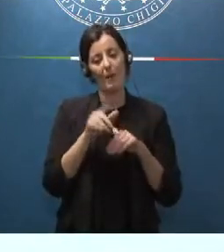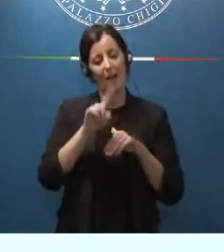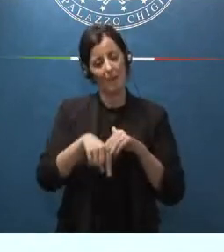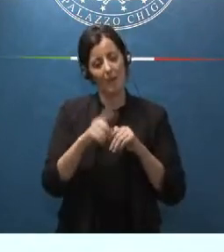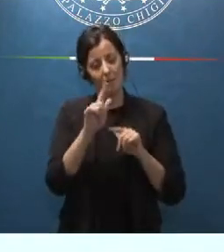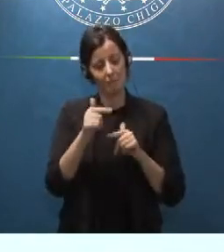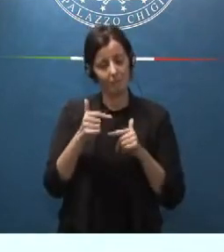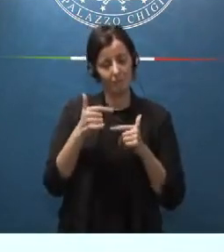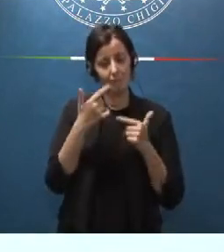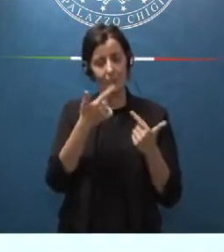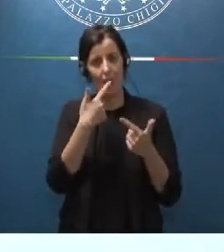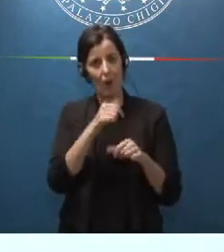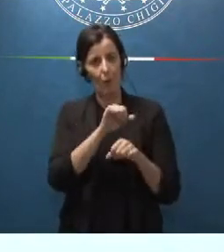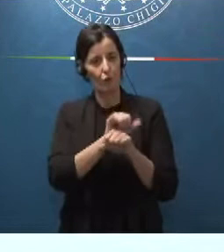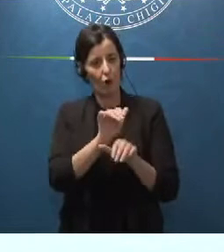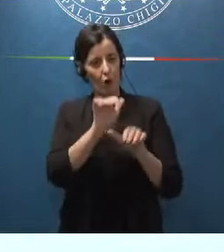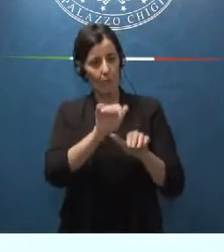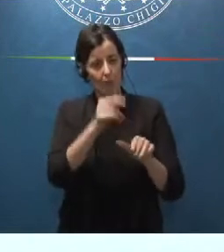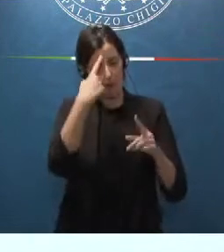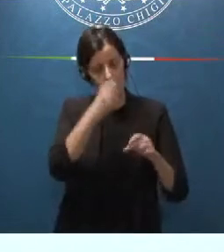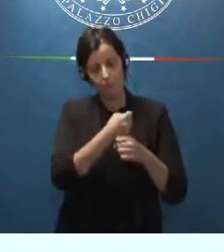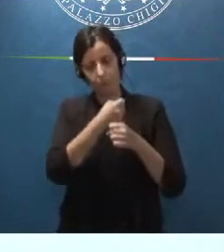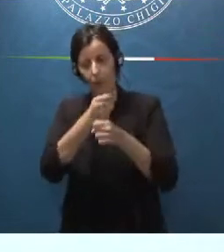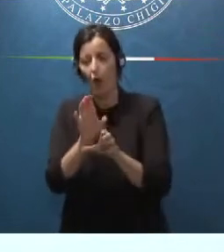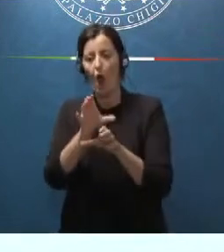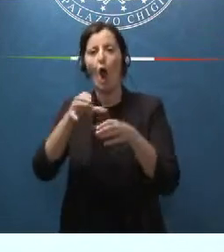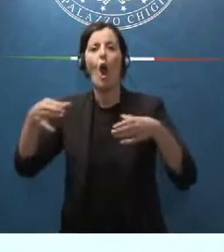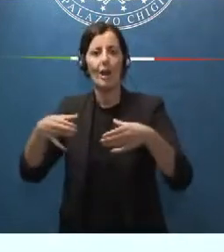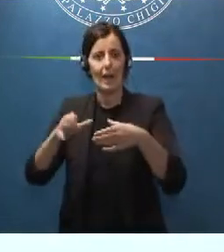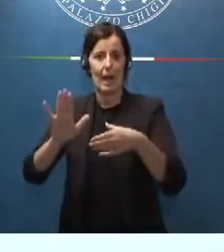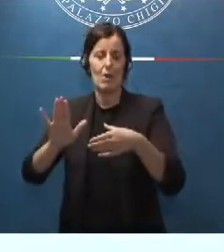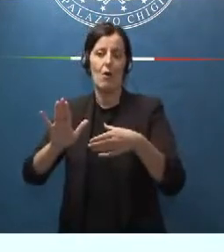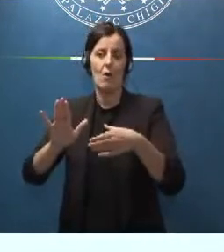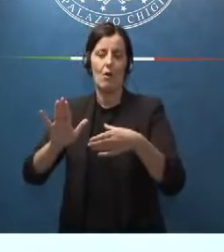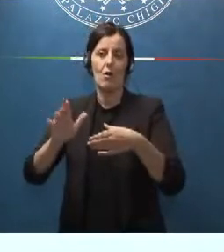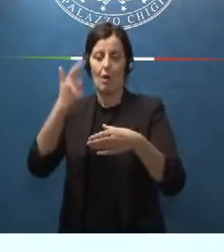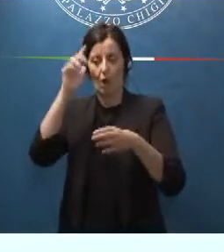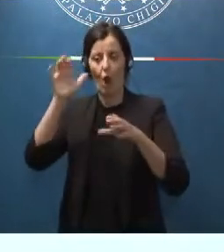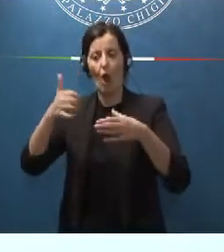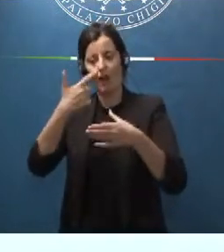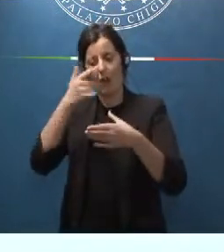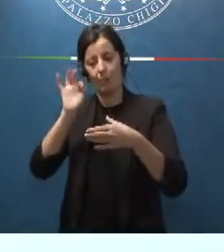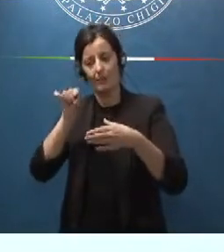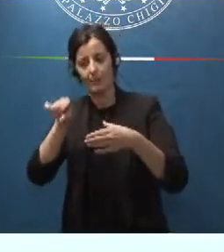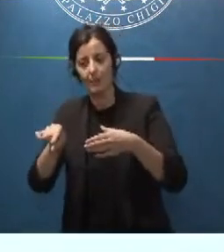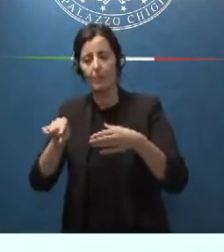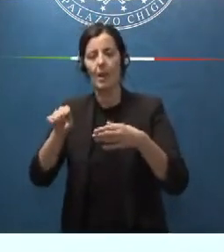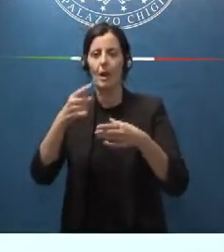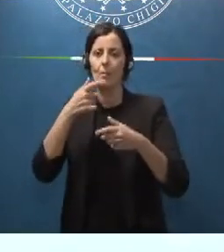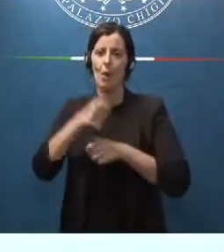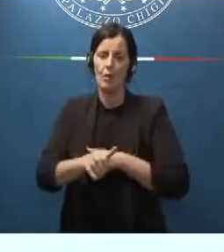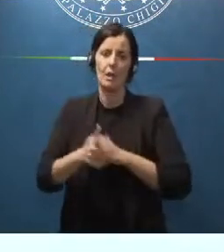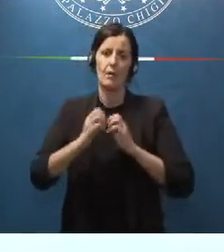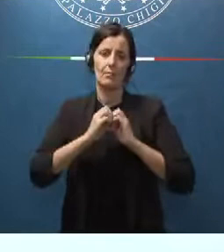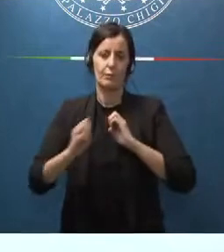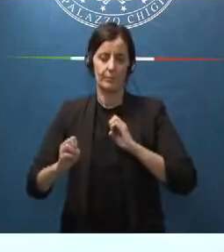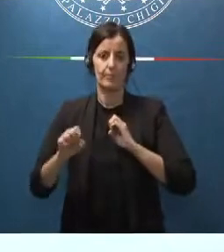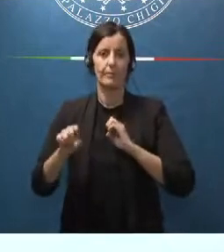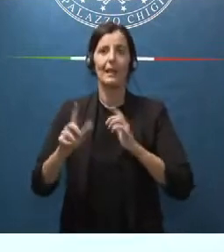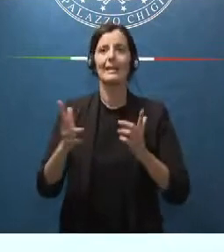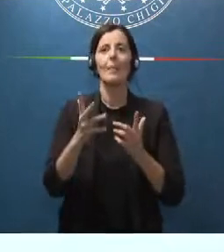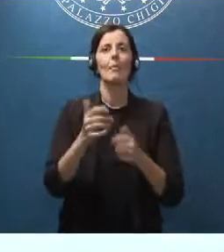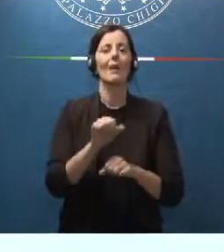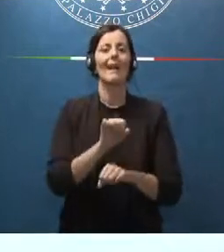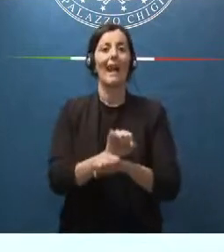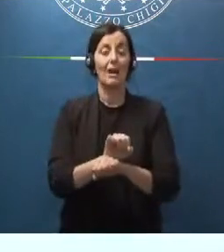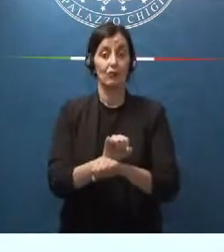custodia cautelare a un organo collegiale per varie ragioni che enfatizzano la presunzione di innocenza. Il carcere deve